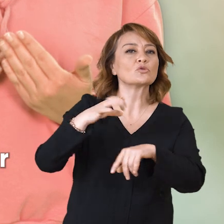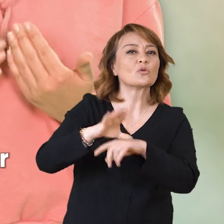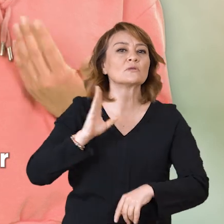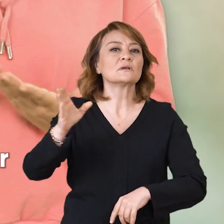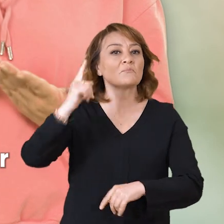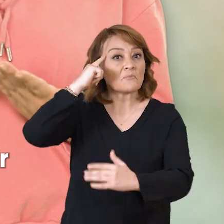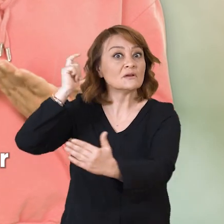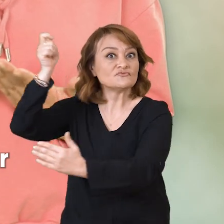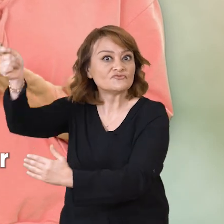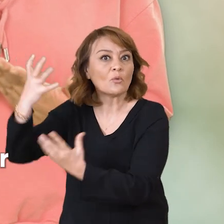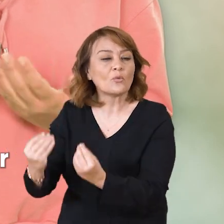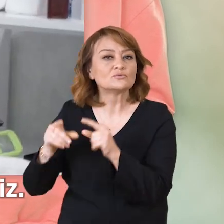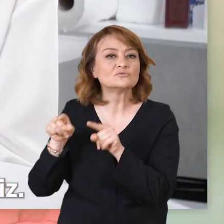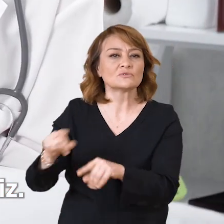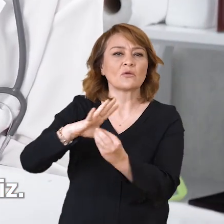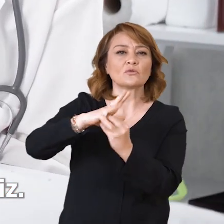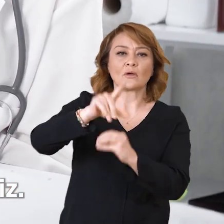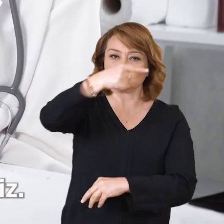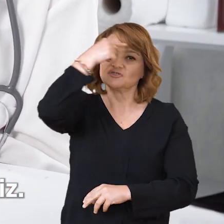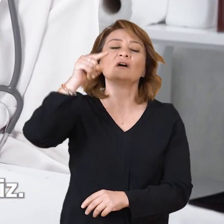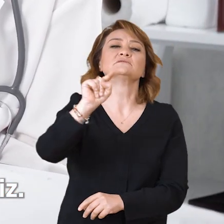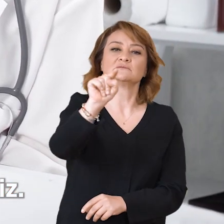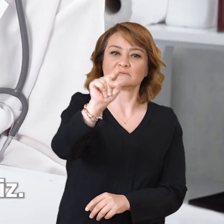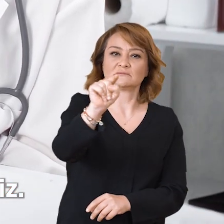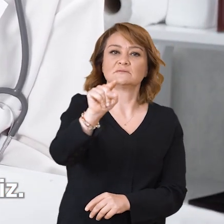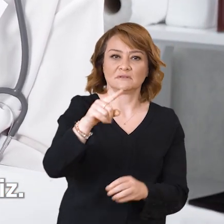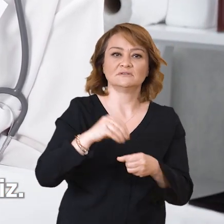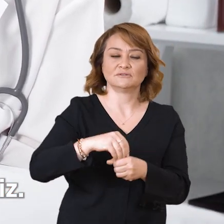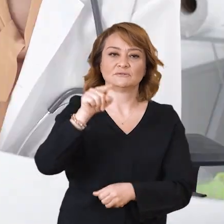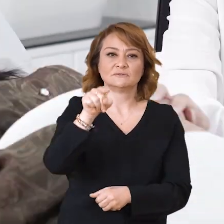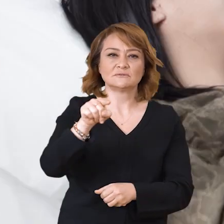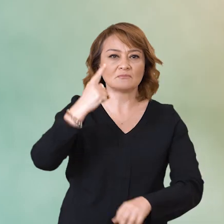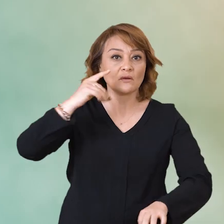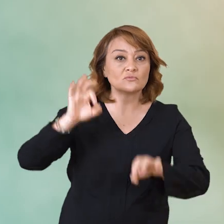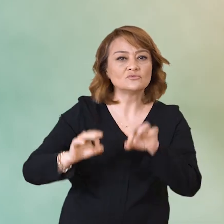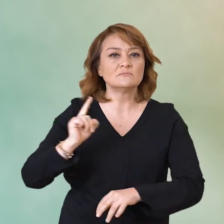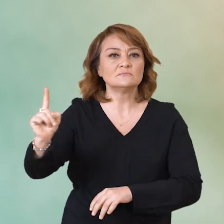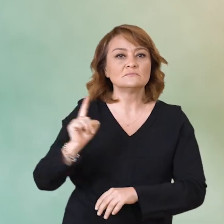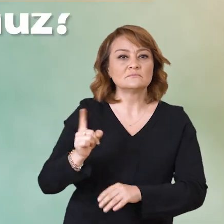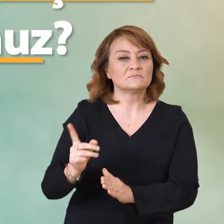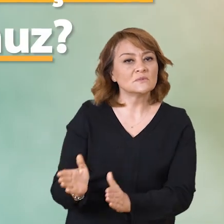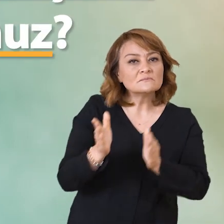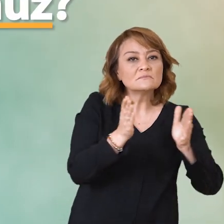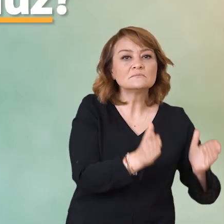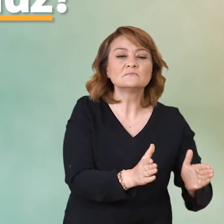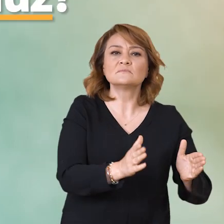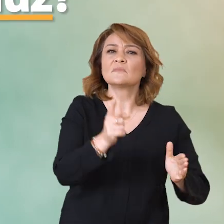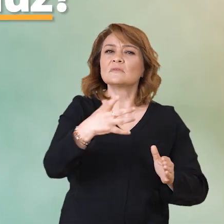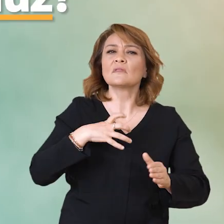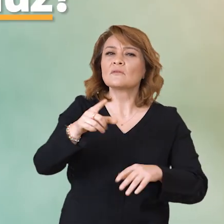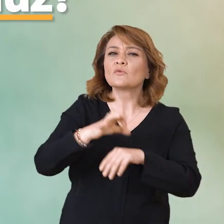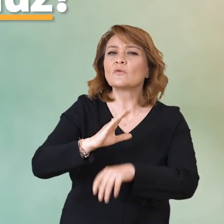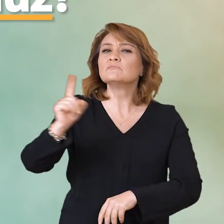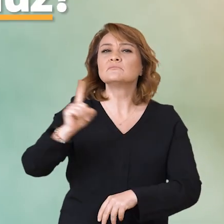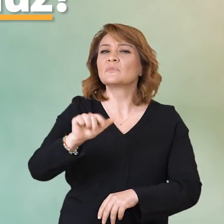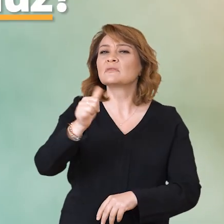sağlık kuruluşuna başvurabiliyorsanız, dünya genelinde şanslı yüzdeliklerindesiniz. Rutin kontrolleri bir kenarda tutarsak, genellikle